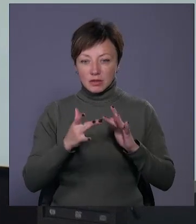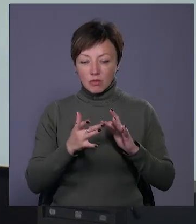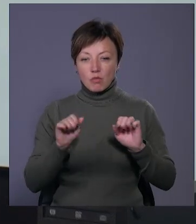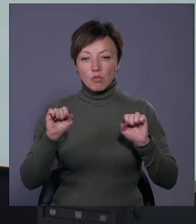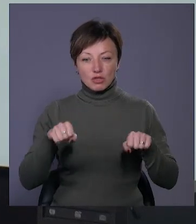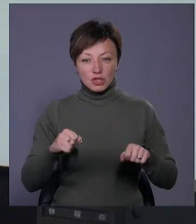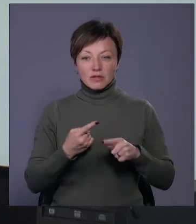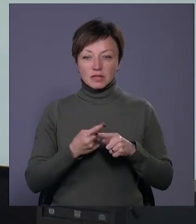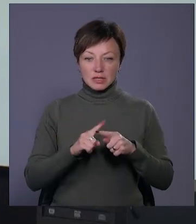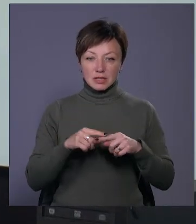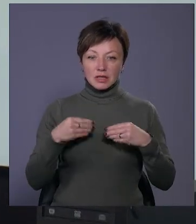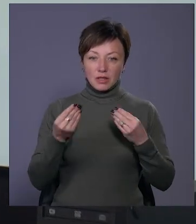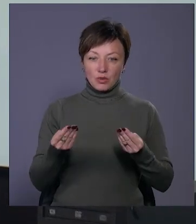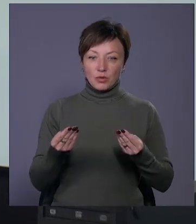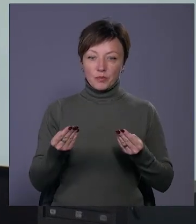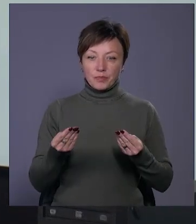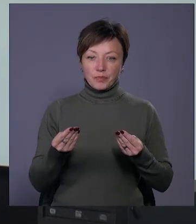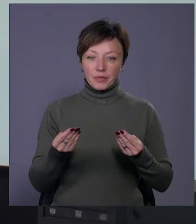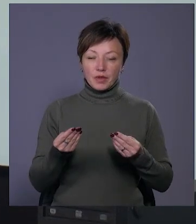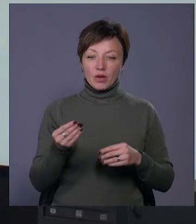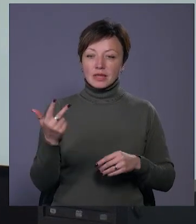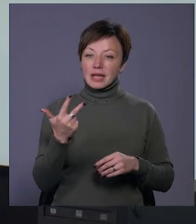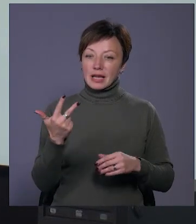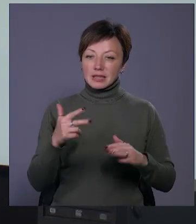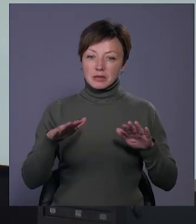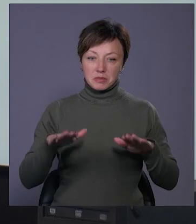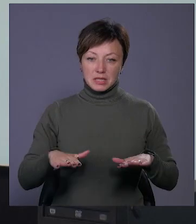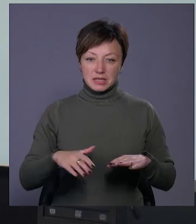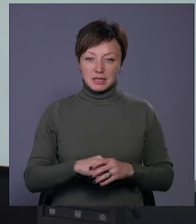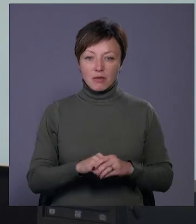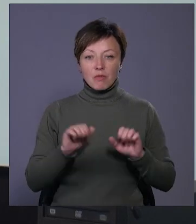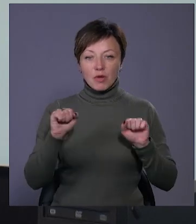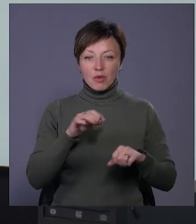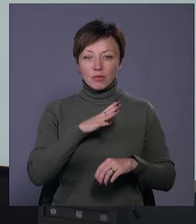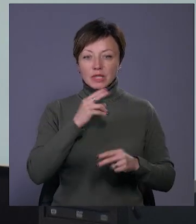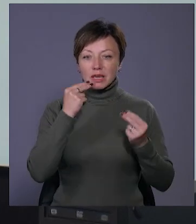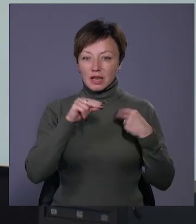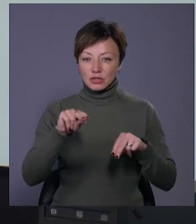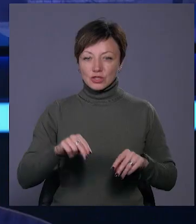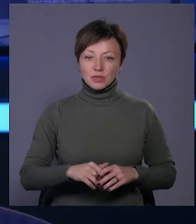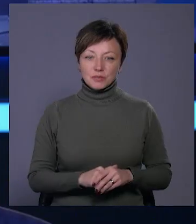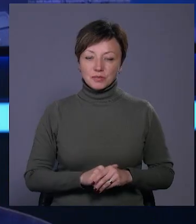можливо, і це ще дало те, що в нього третє місце. Могло бути ще й краще.